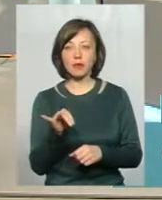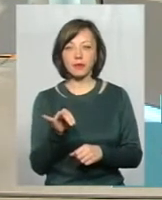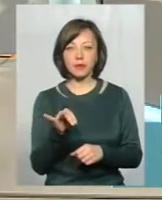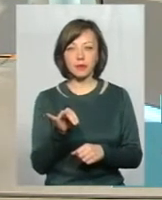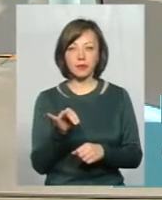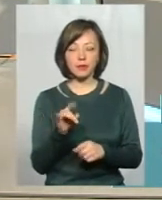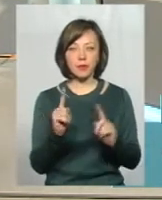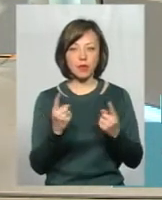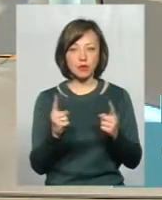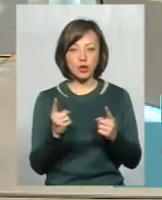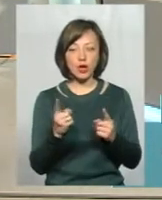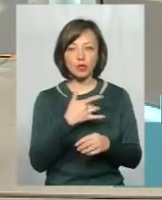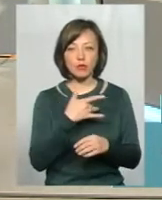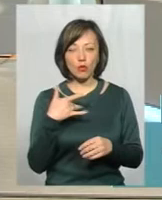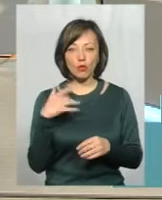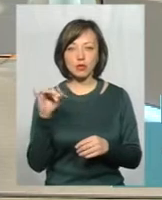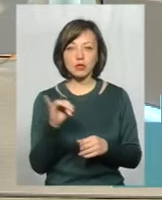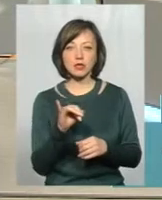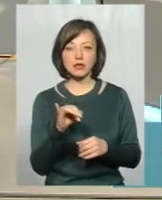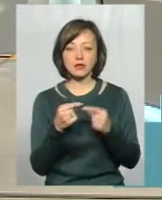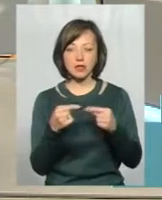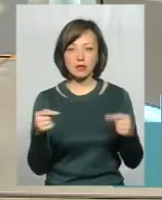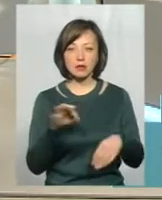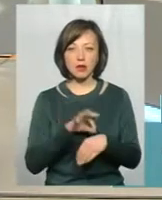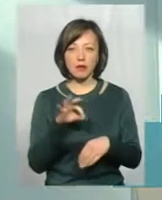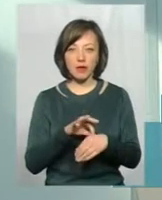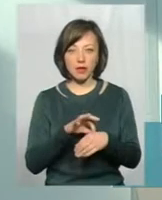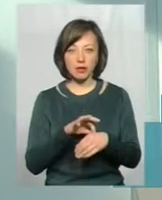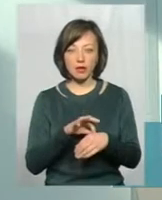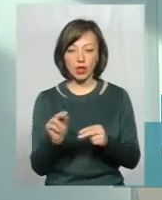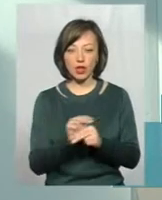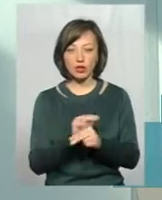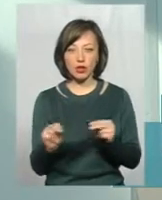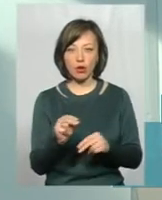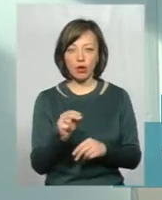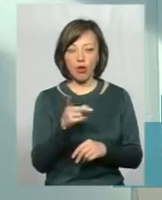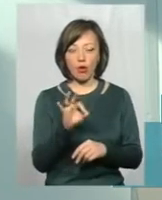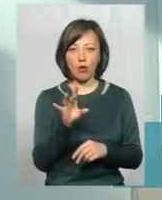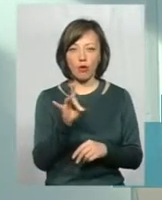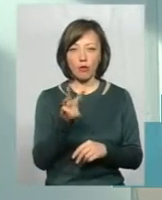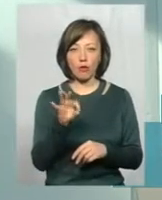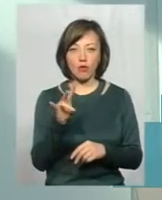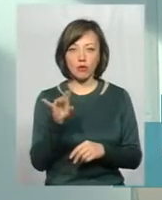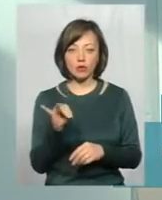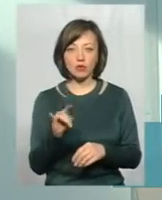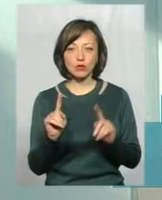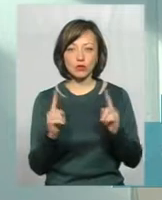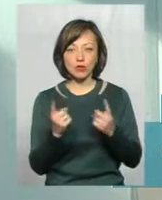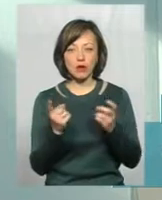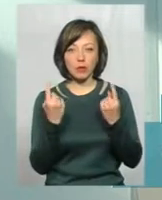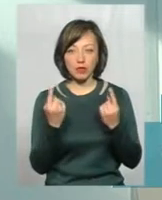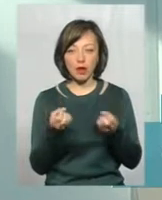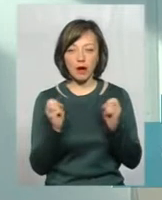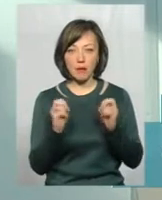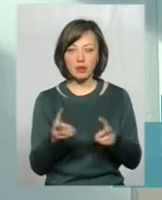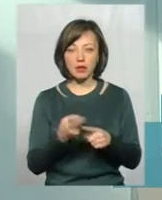туберкулез і всякі заболевання, які лечатся гормональними препаратами, це дуже больша опасність.